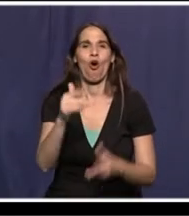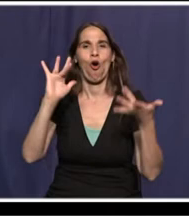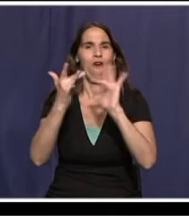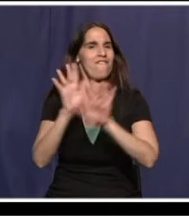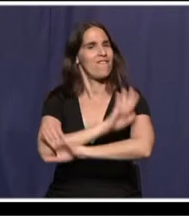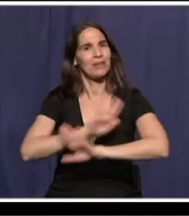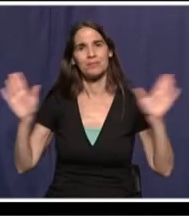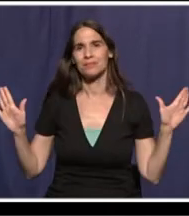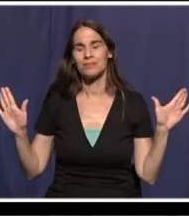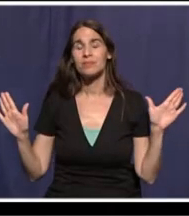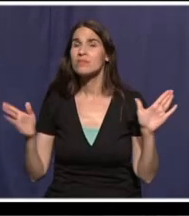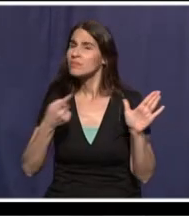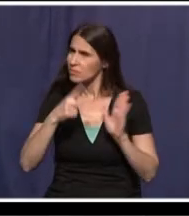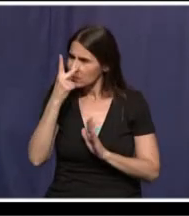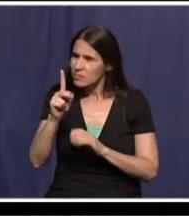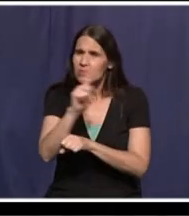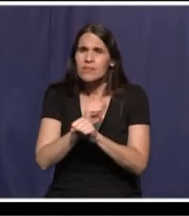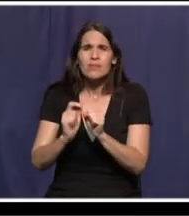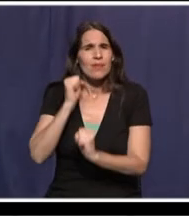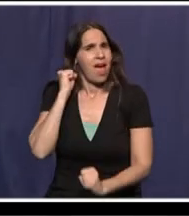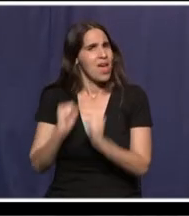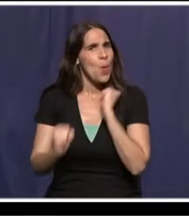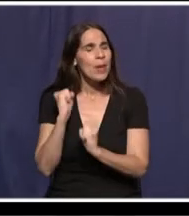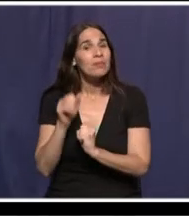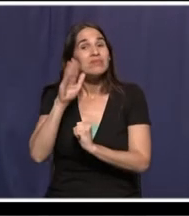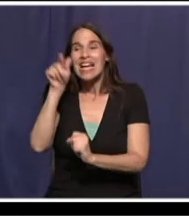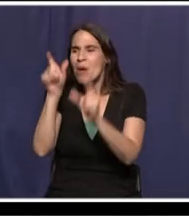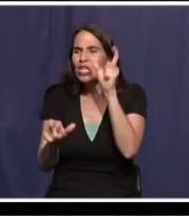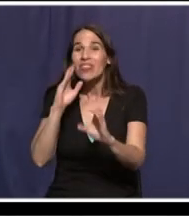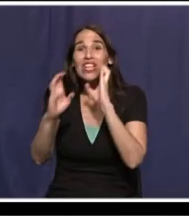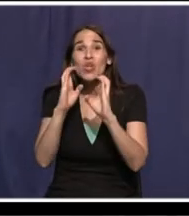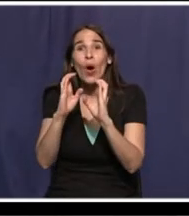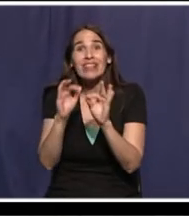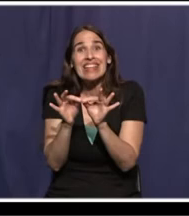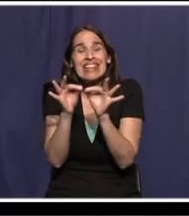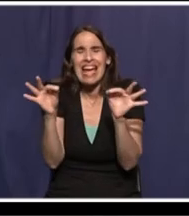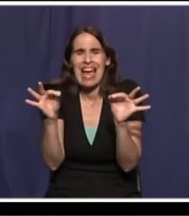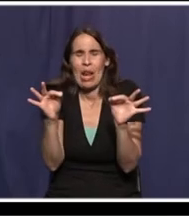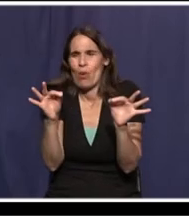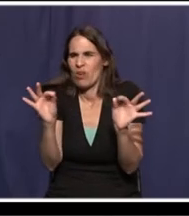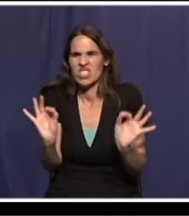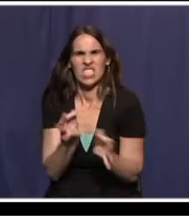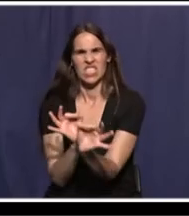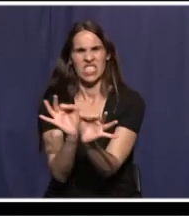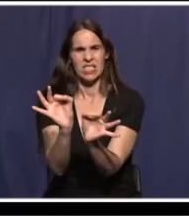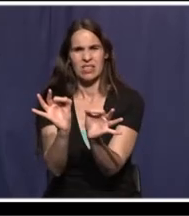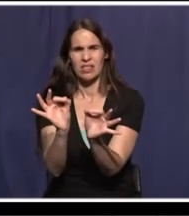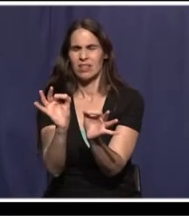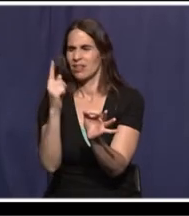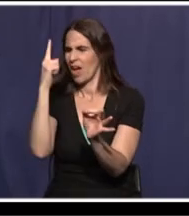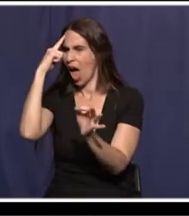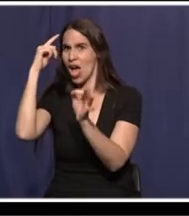אנו רואים ימים איומים שאפילו אנשי תקשורת שהתחילו להרים את כולם השפוי